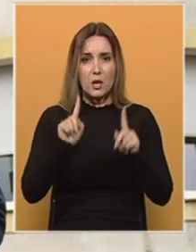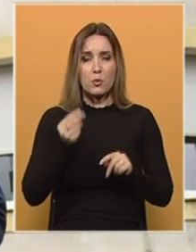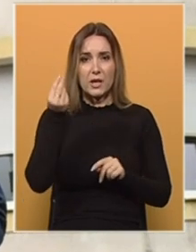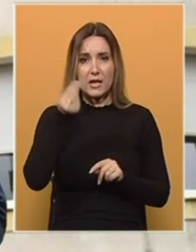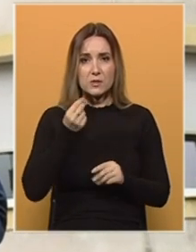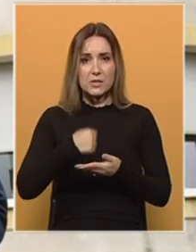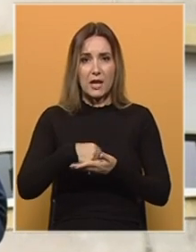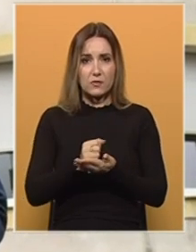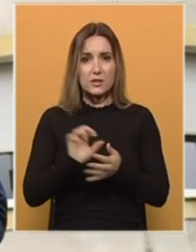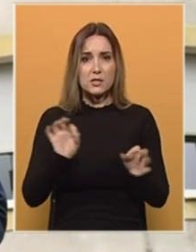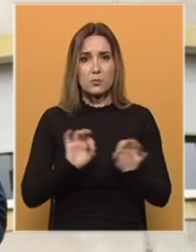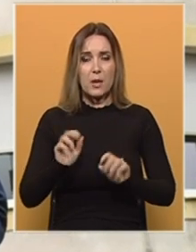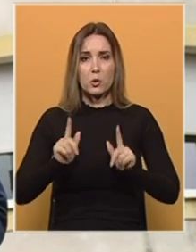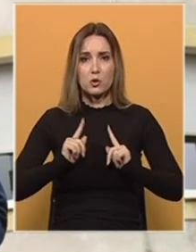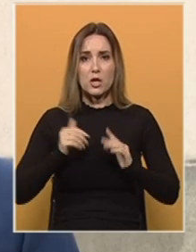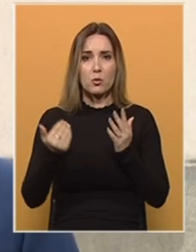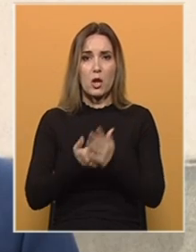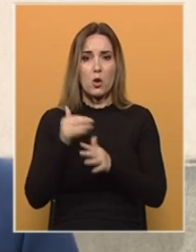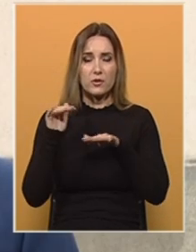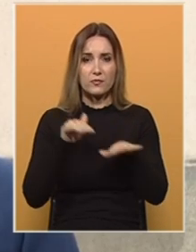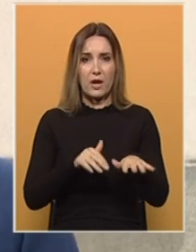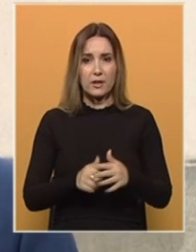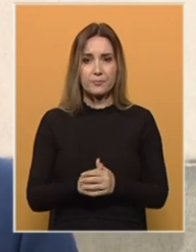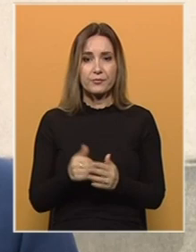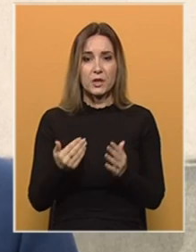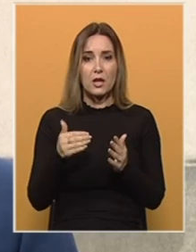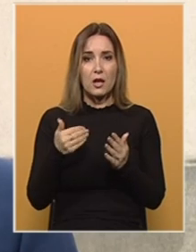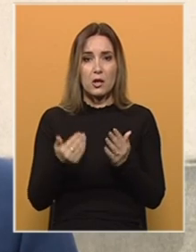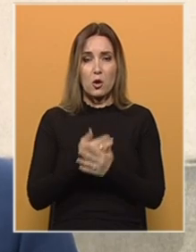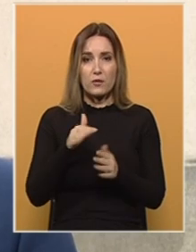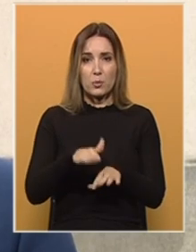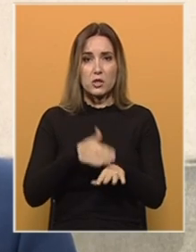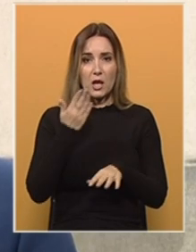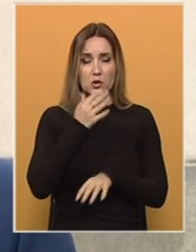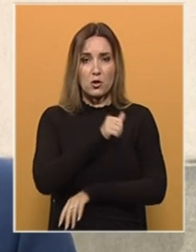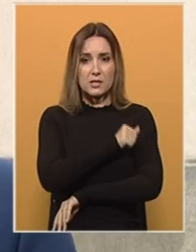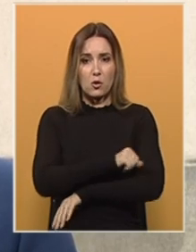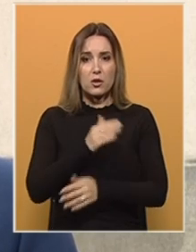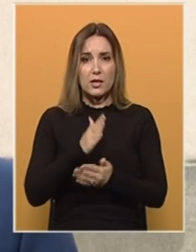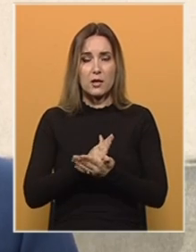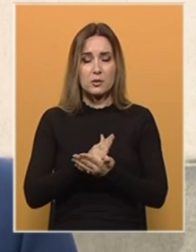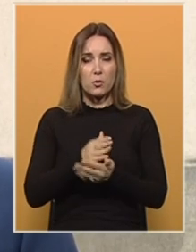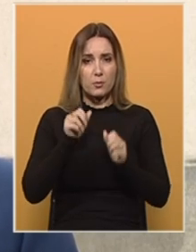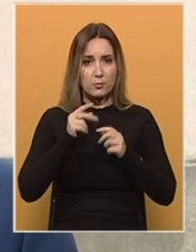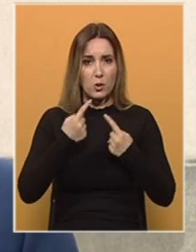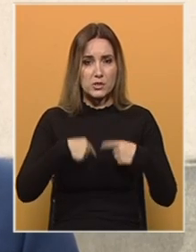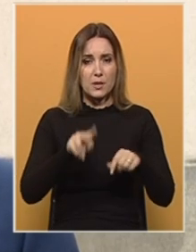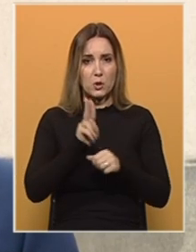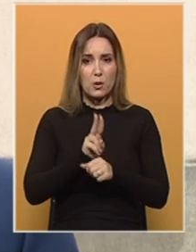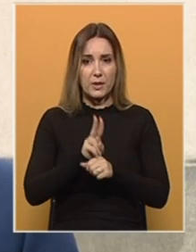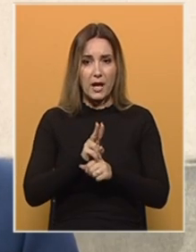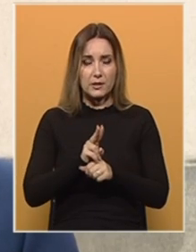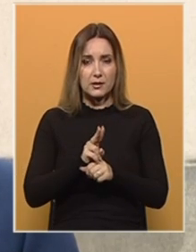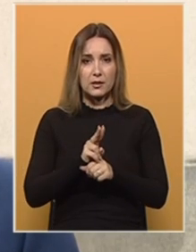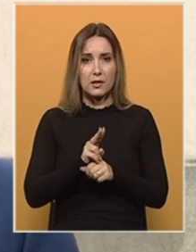Srpska tvrdi spremno dočekuje novi val. Također predamo i početak nove šlose godine, tako da ćemo i tu temu posebno obrati. Kada uzmemo